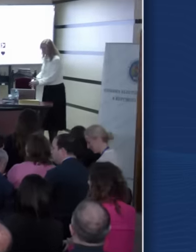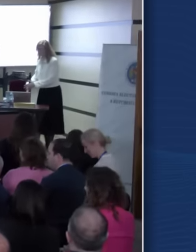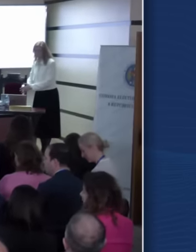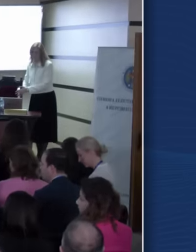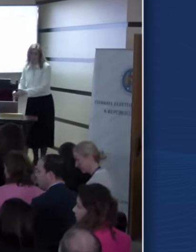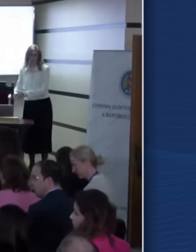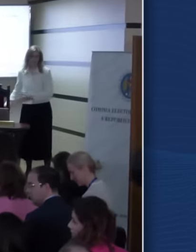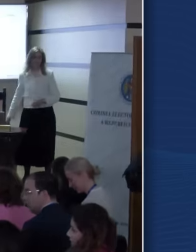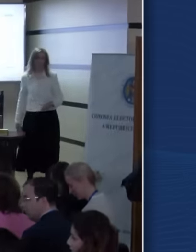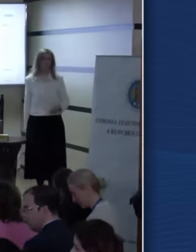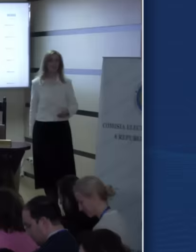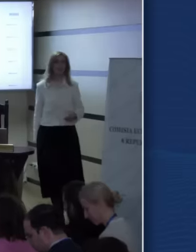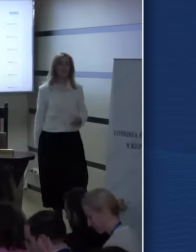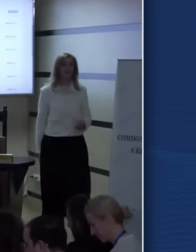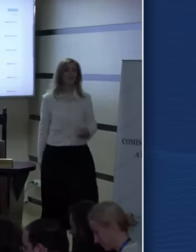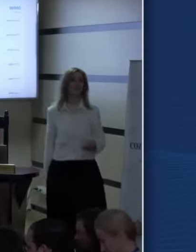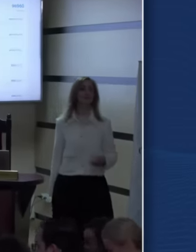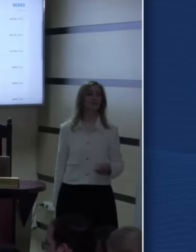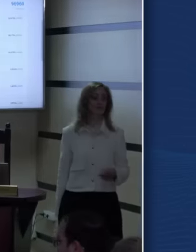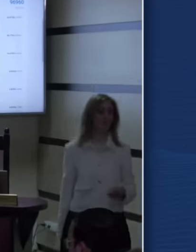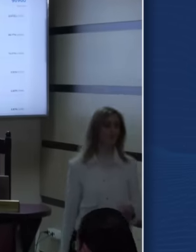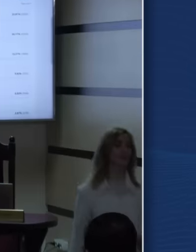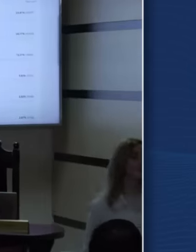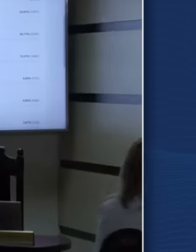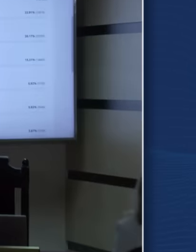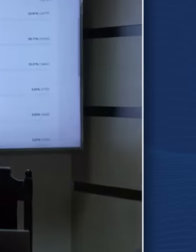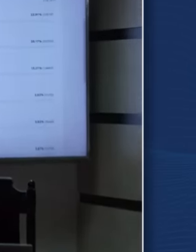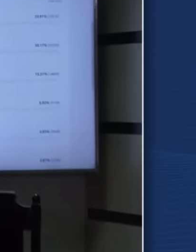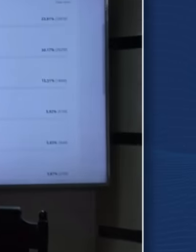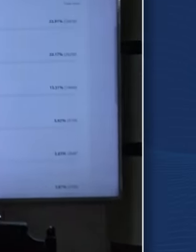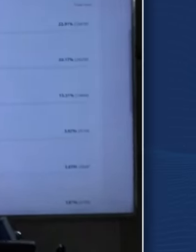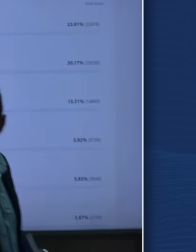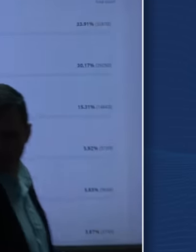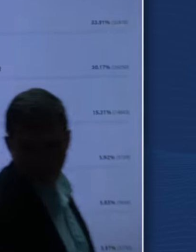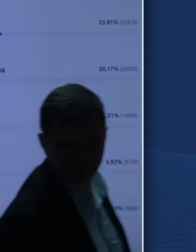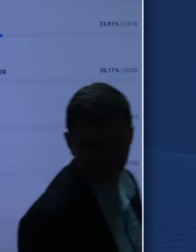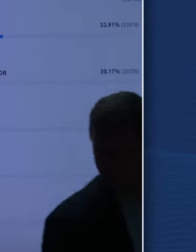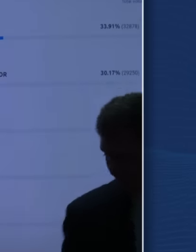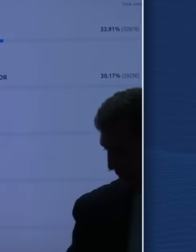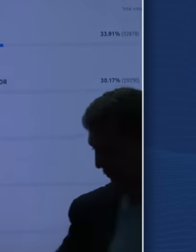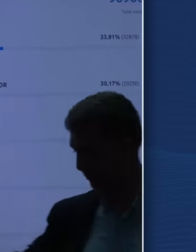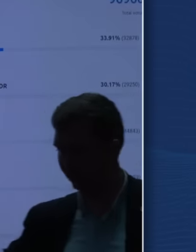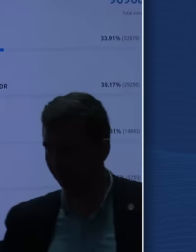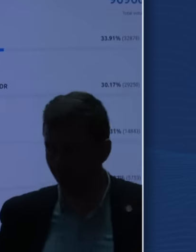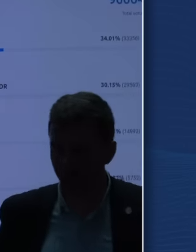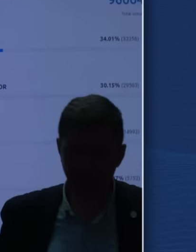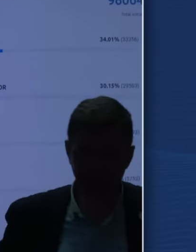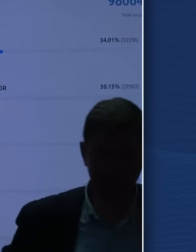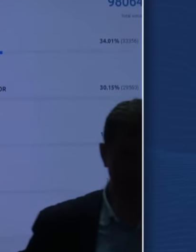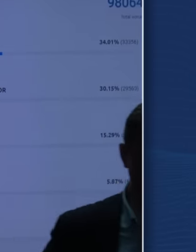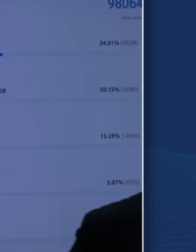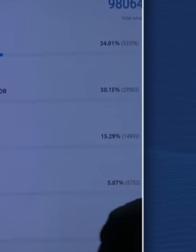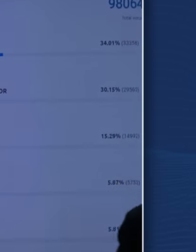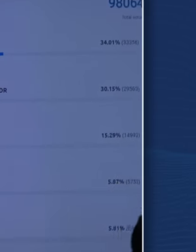La revedere! La revedere! Să vă mulțumim pentru vizionare!